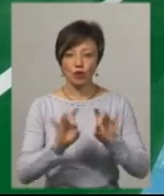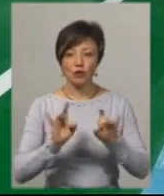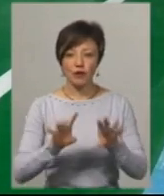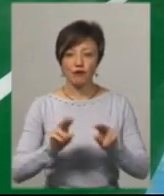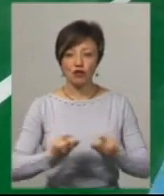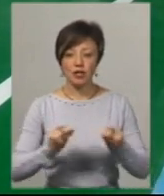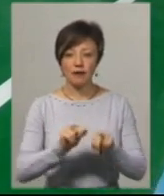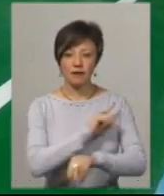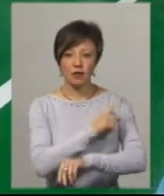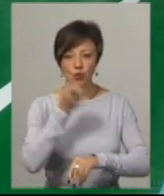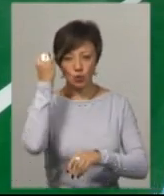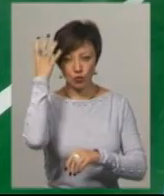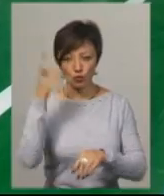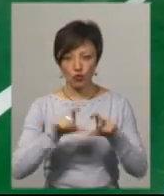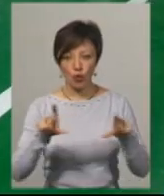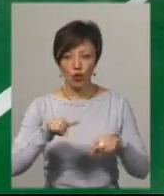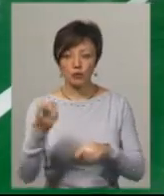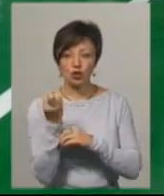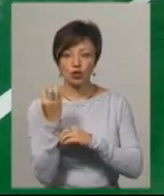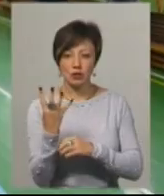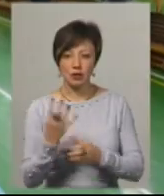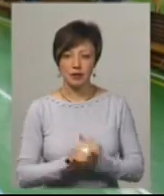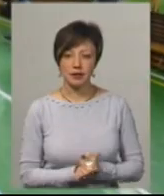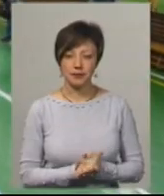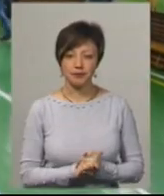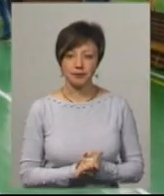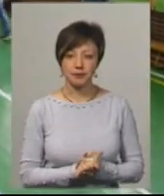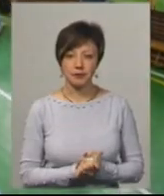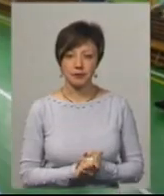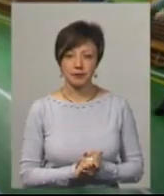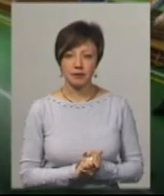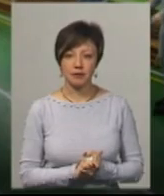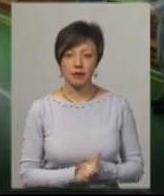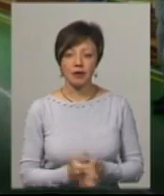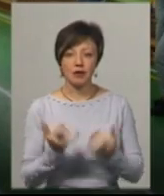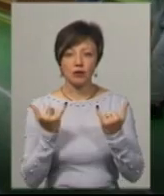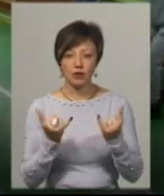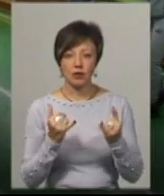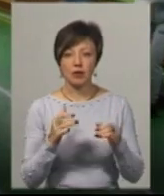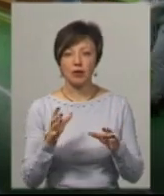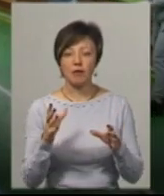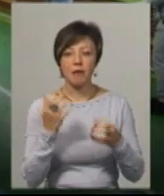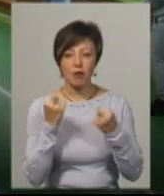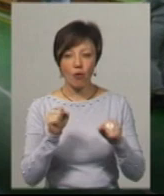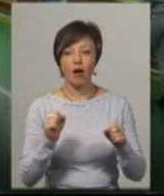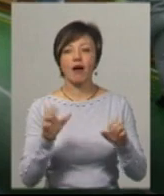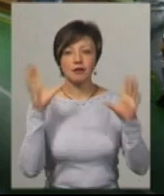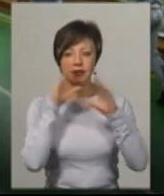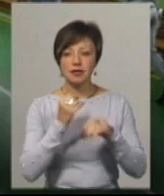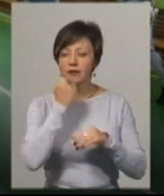фізичної культури школа номер 14 Василь Трикуліч. Перемога нам сьогодні вдалася завдяки команді, команді